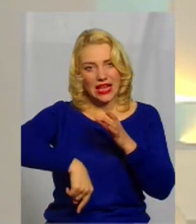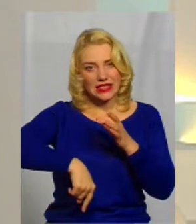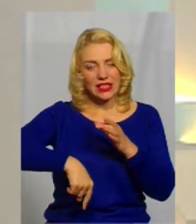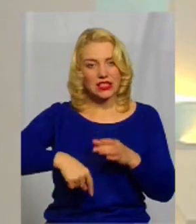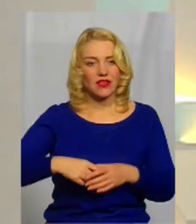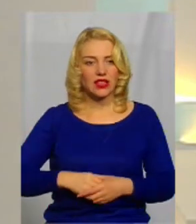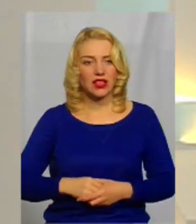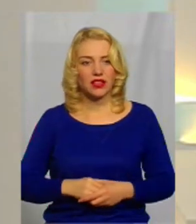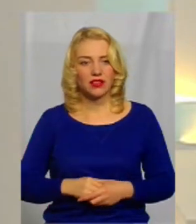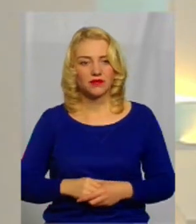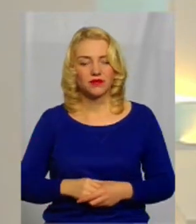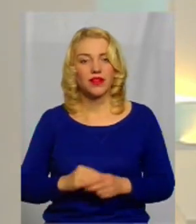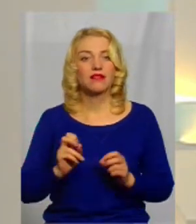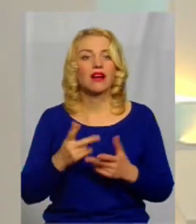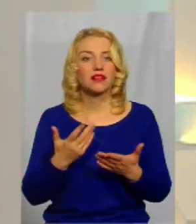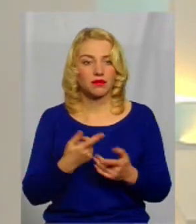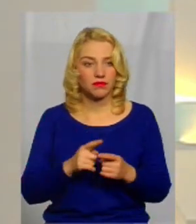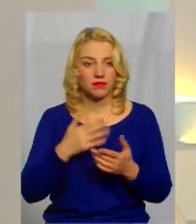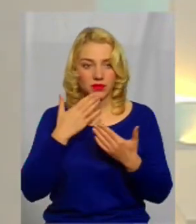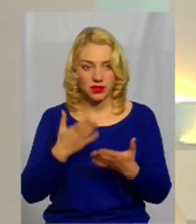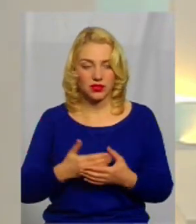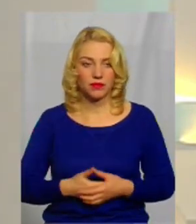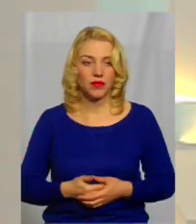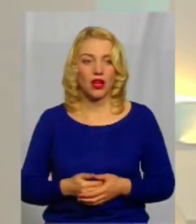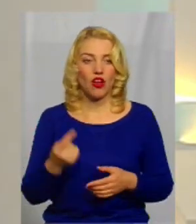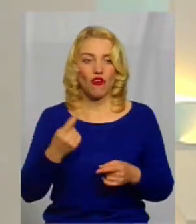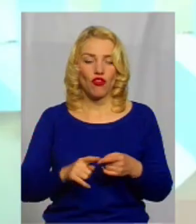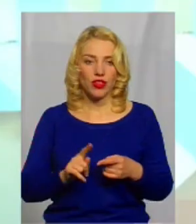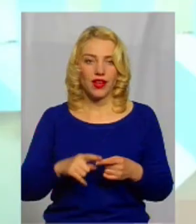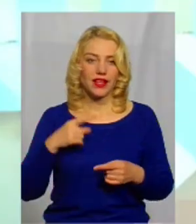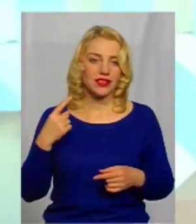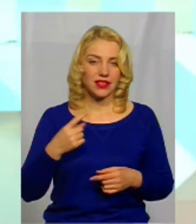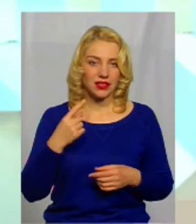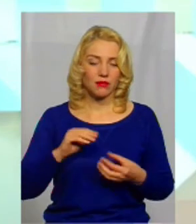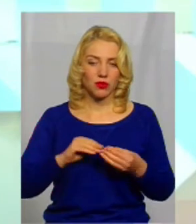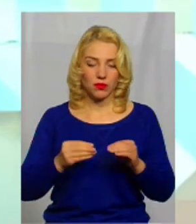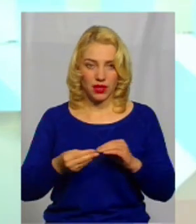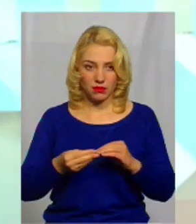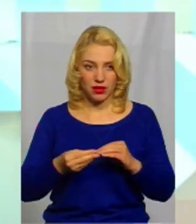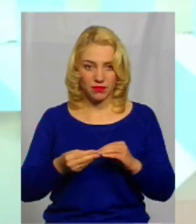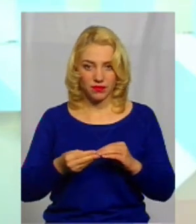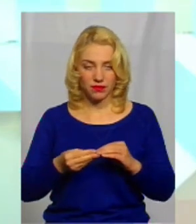Продовжуйте, будь ласка. Ну, одна єдина проблема в